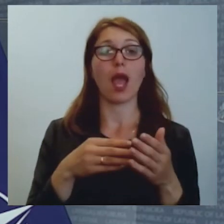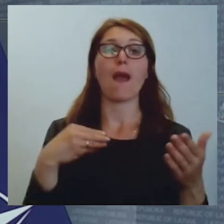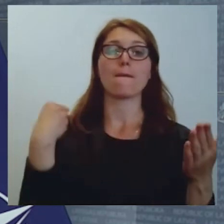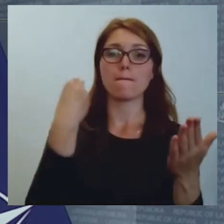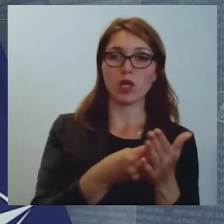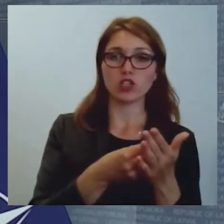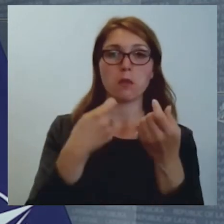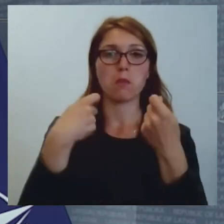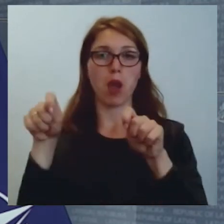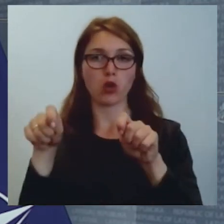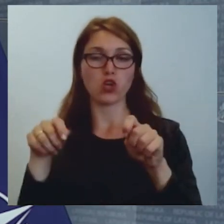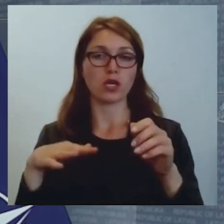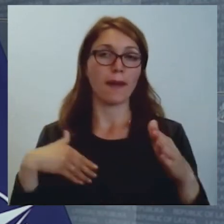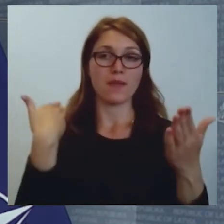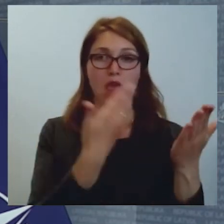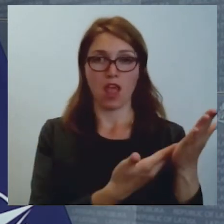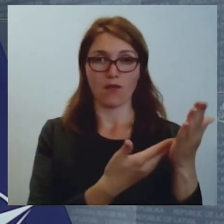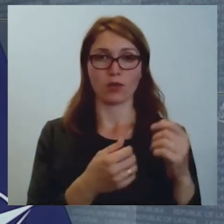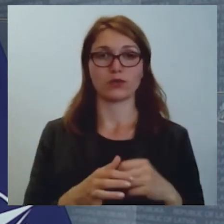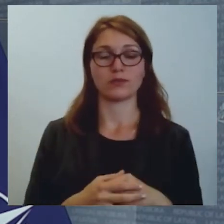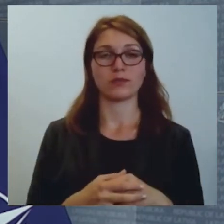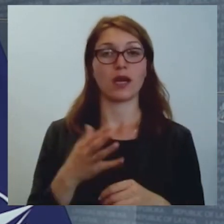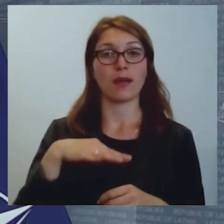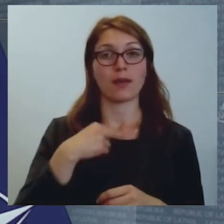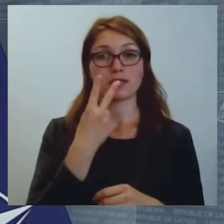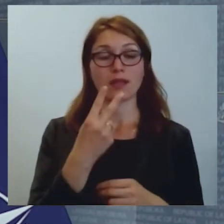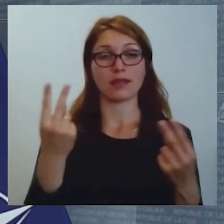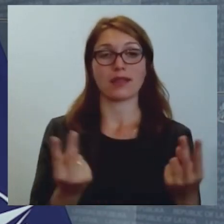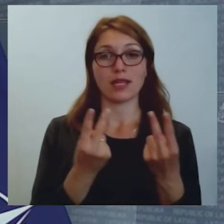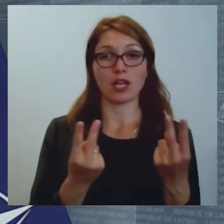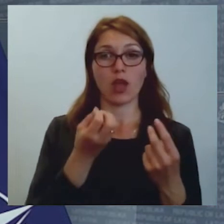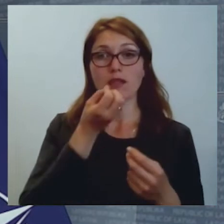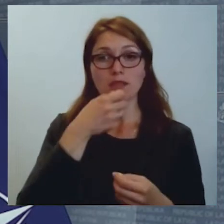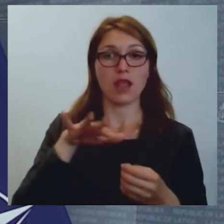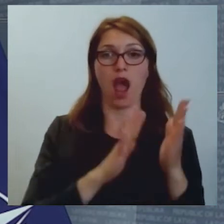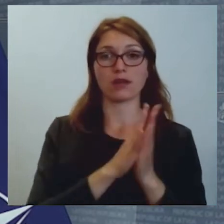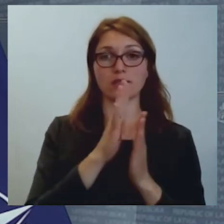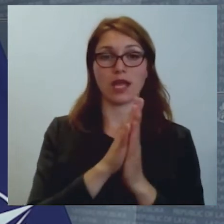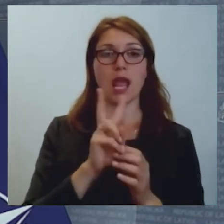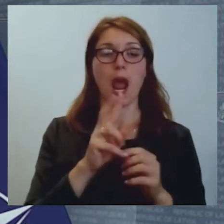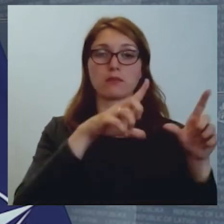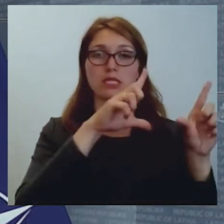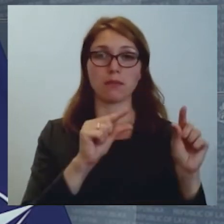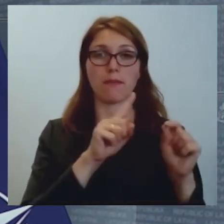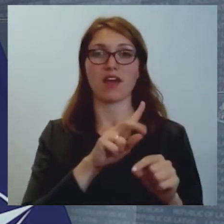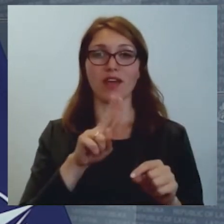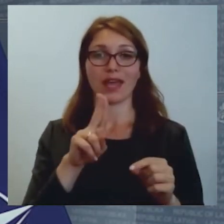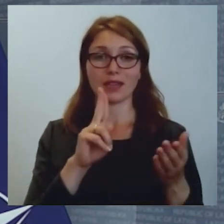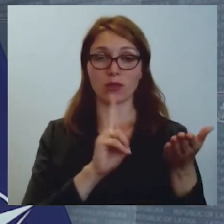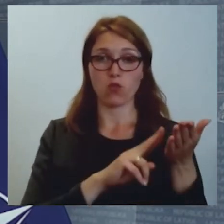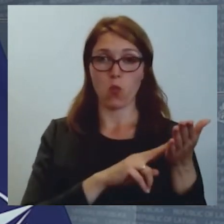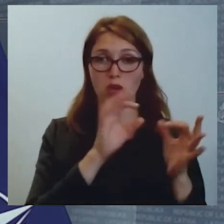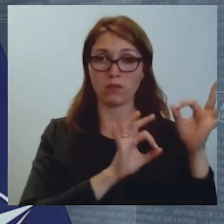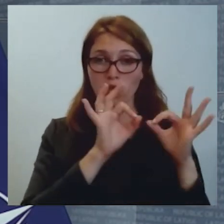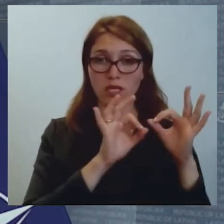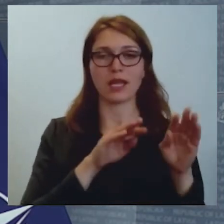piedāvājums. Ja mēs skatāmies mūsu tradicionālie dārzeņi, kuriem ir samazināta pēvēna, ja mēs salīdzinām cenas